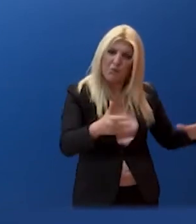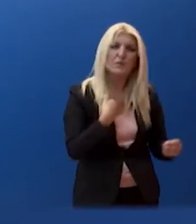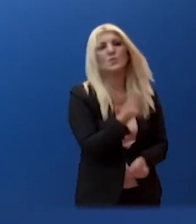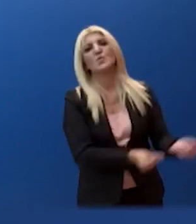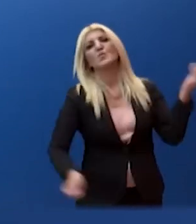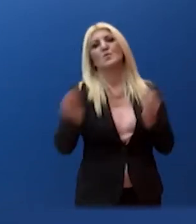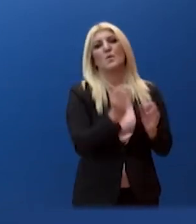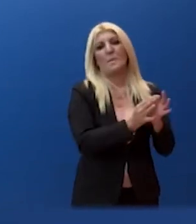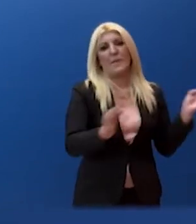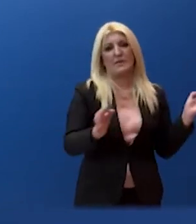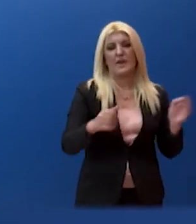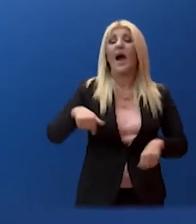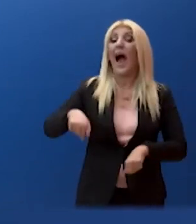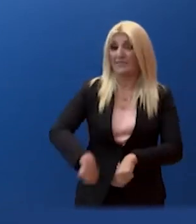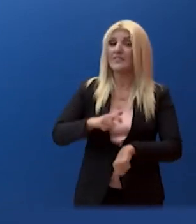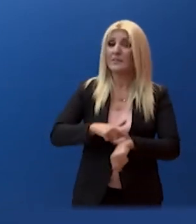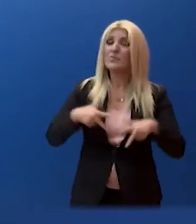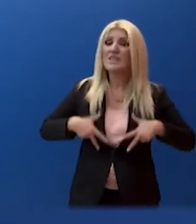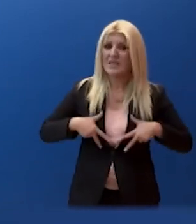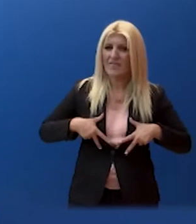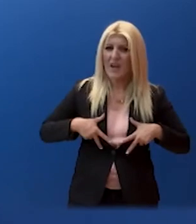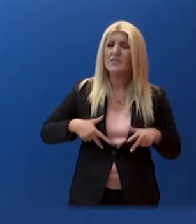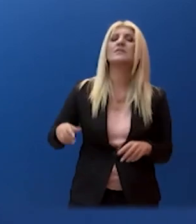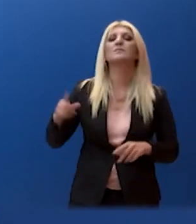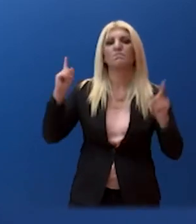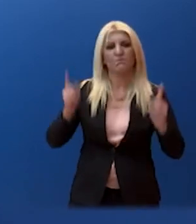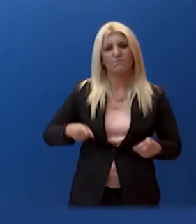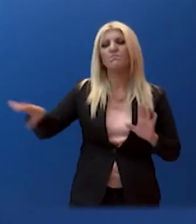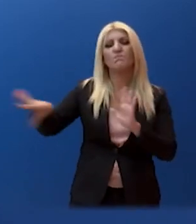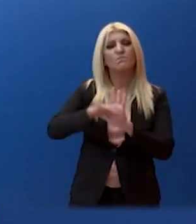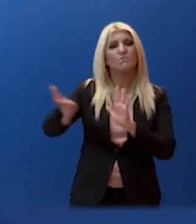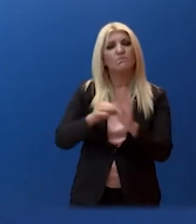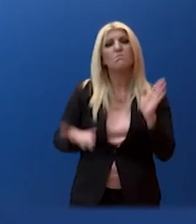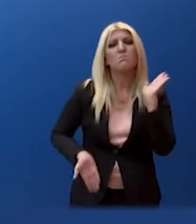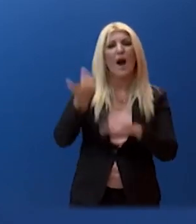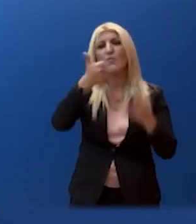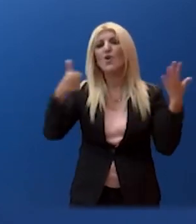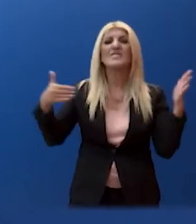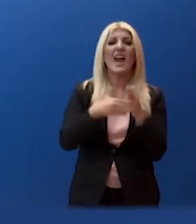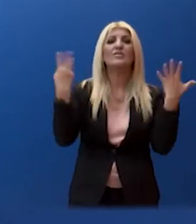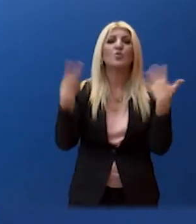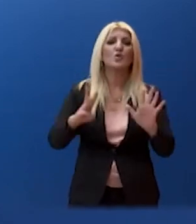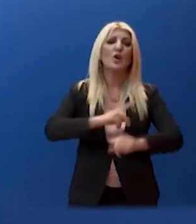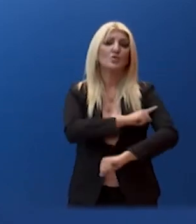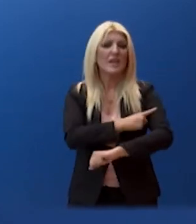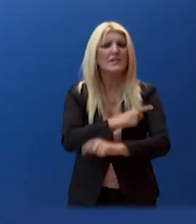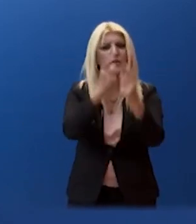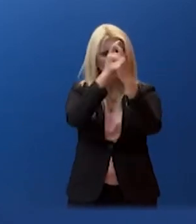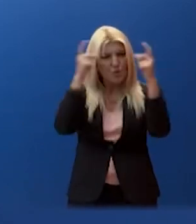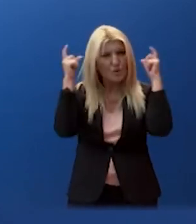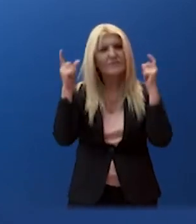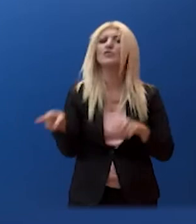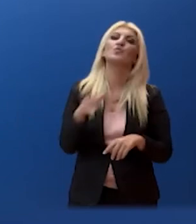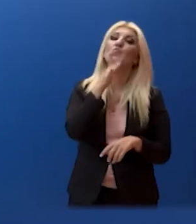Ήδη έχουν προσληφθεί πάνω από 6.800 γιατροί και νοσηλευτές με προσωρινές συμβάσεις. Πολλοί από